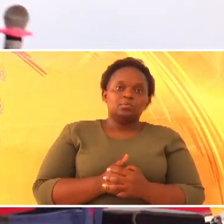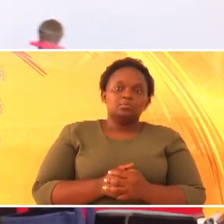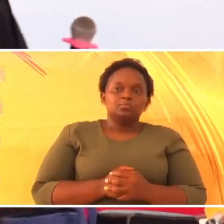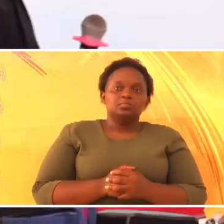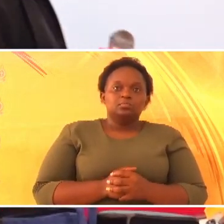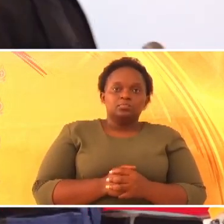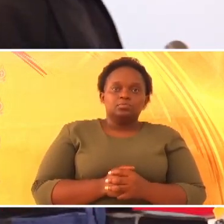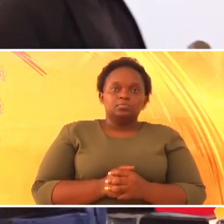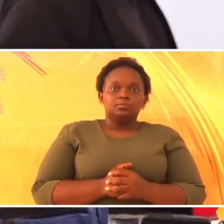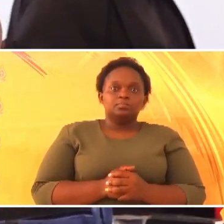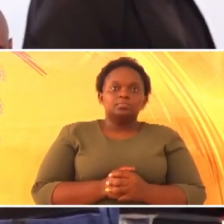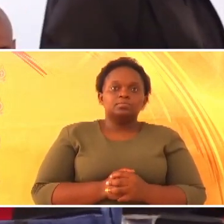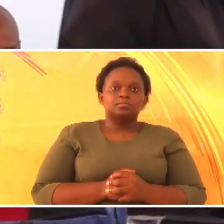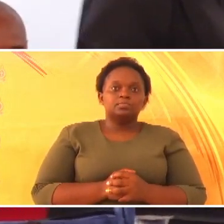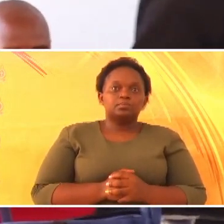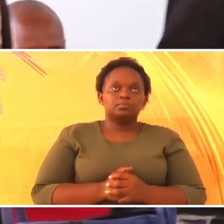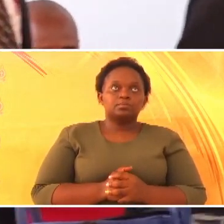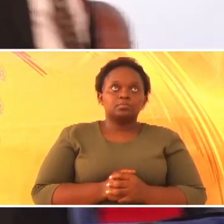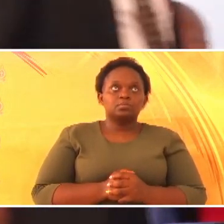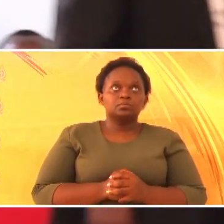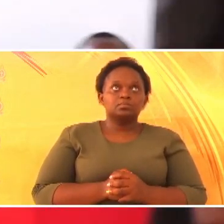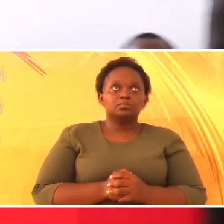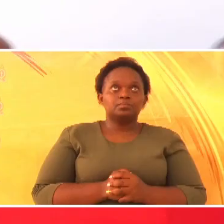tanganyo. No with me. Haya Muzika